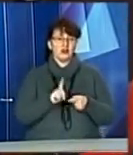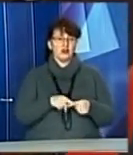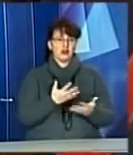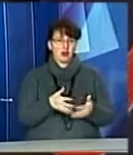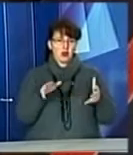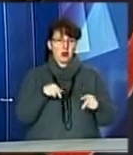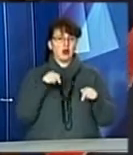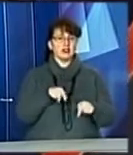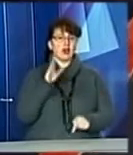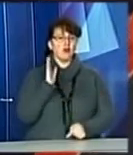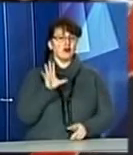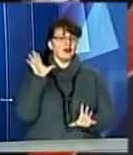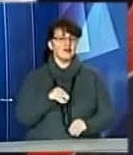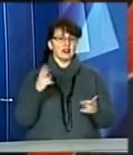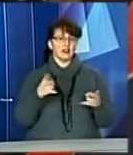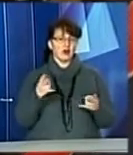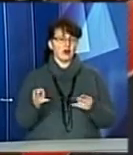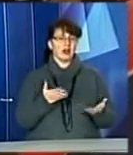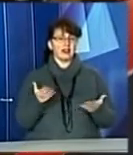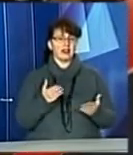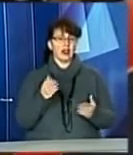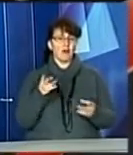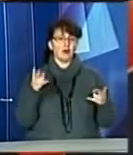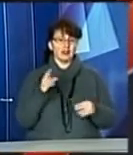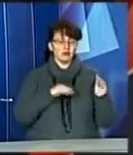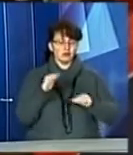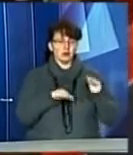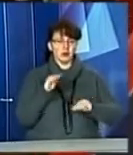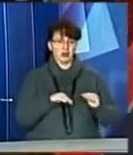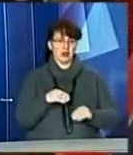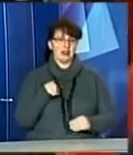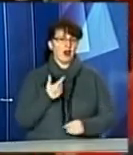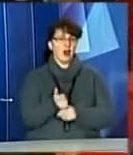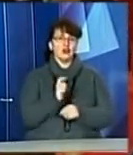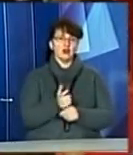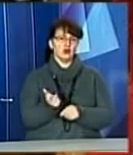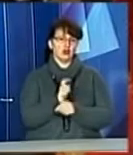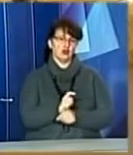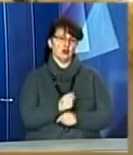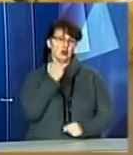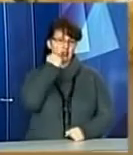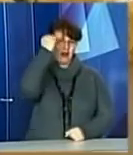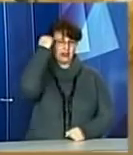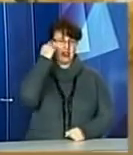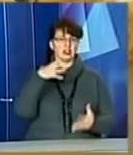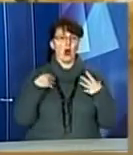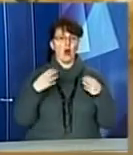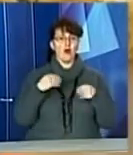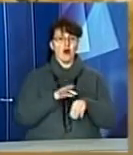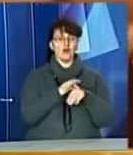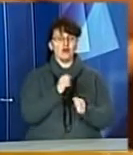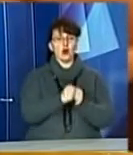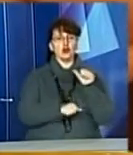Там буде все необхідне, яке потрібно було закласти в той кошик. Так що я дуже-дуже вдячна. У Львові проводять